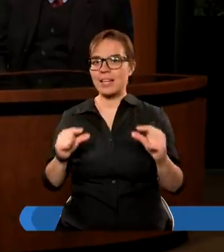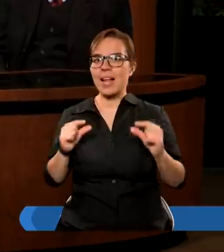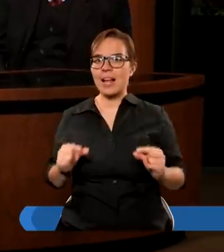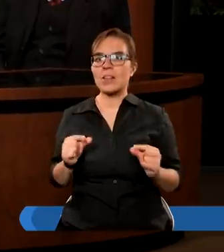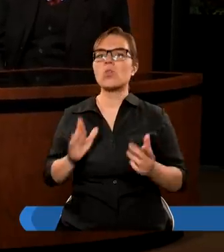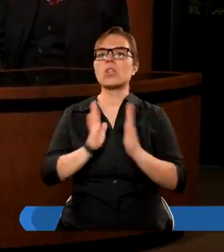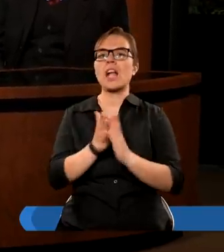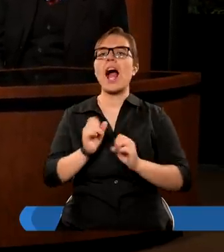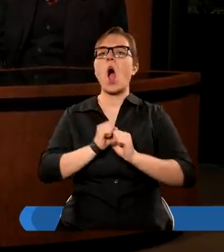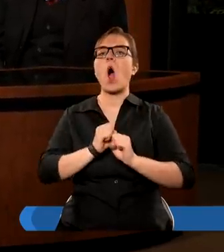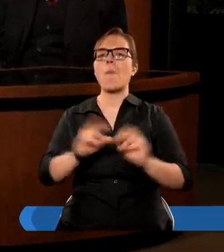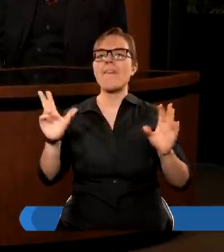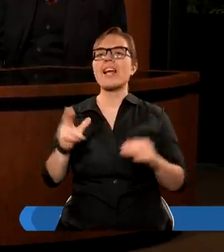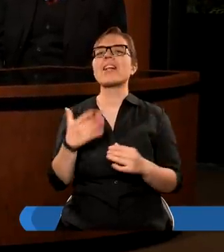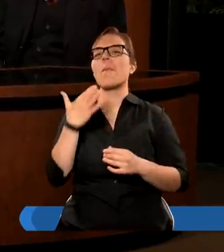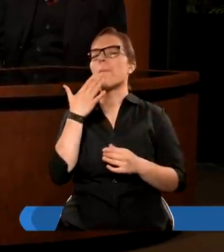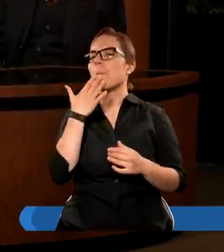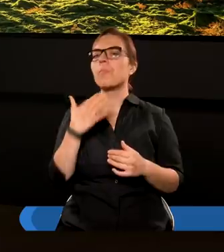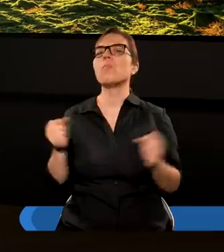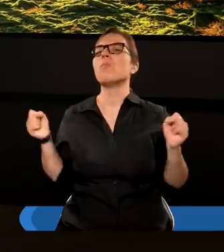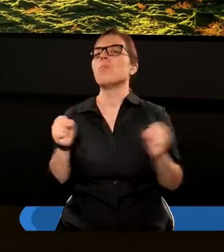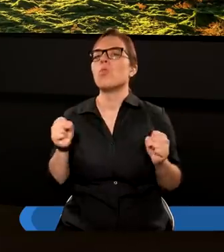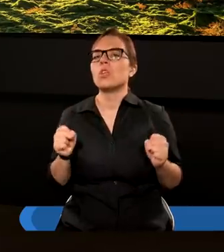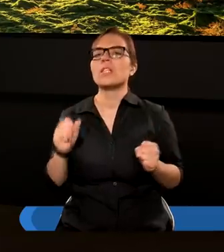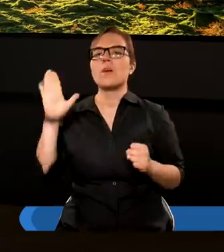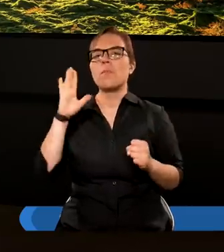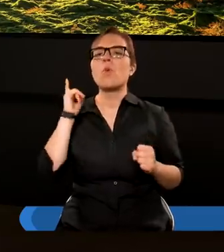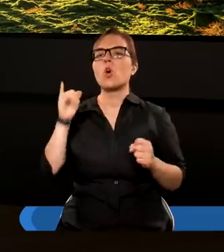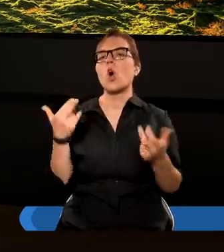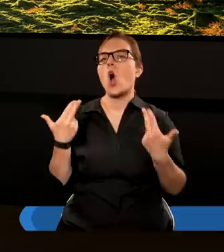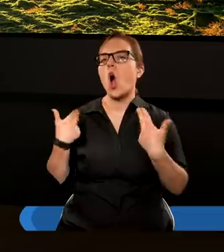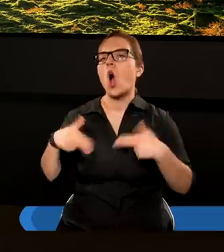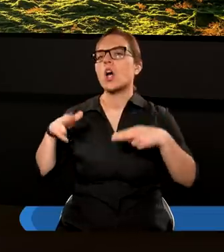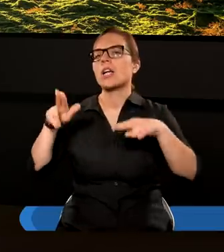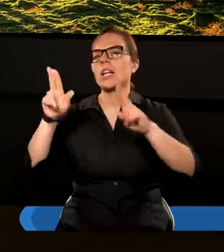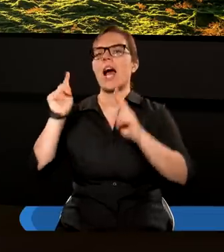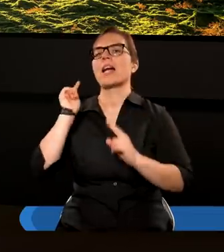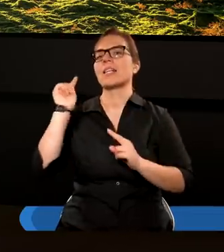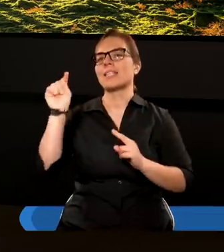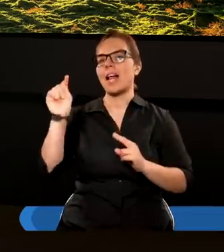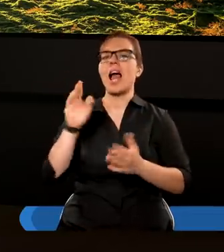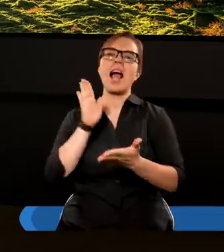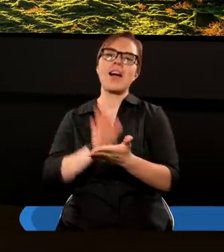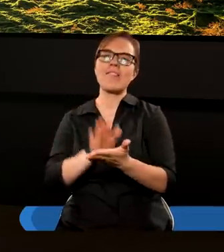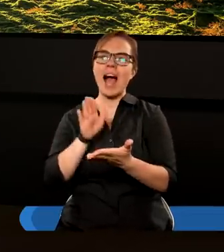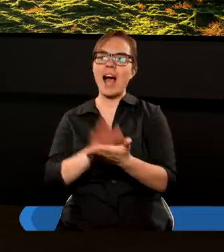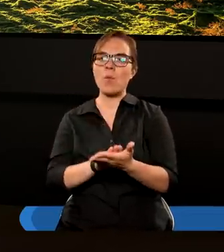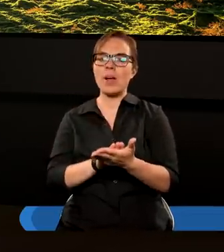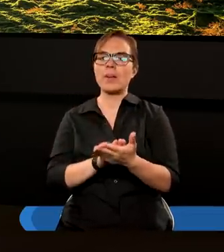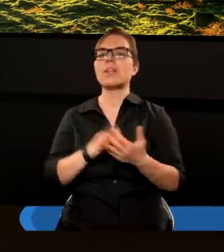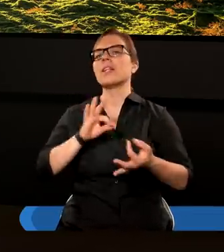z Księgi Objawienia mówią Bójcie się Boga i oddajcie Mu chwałę,